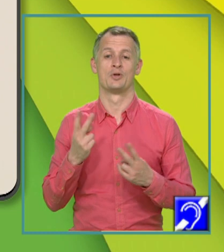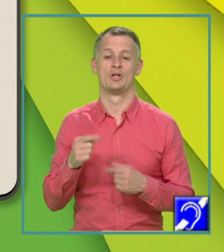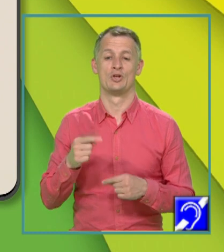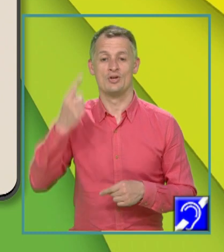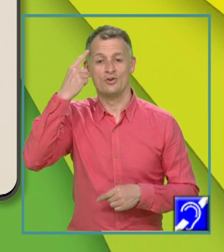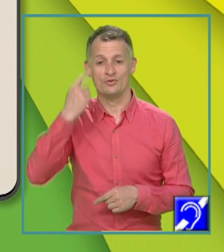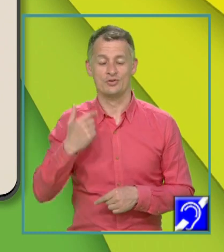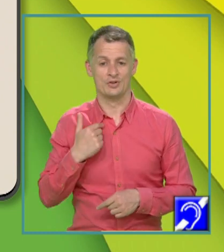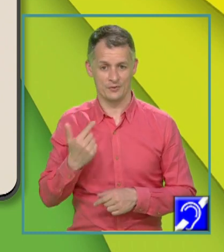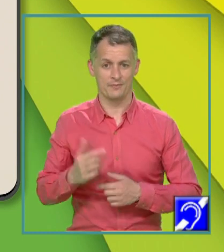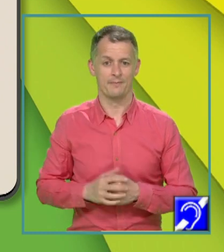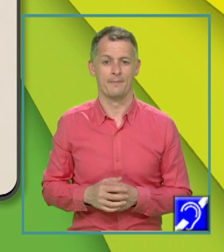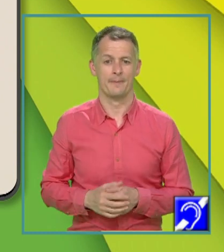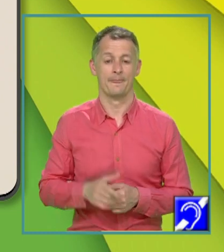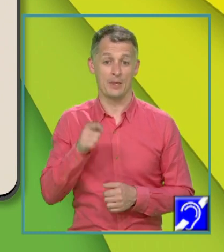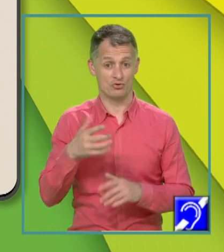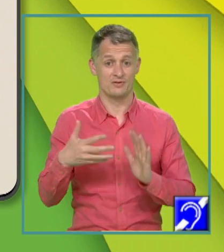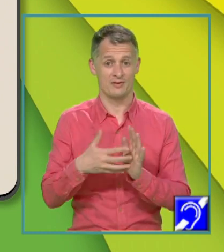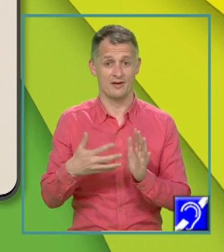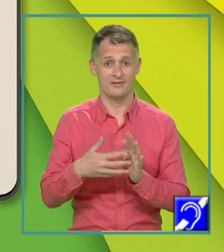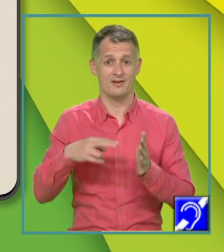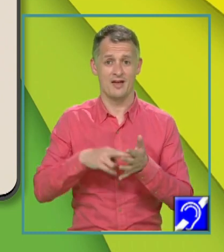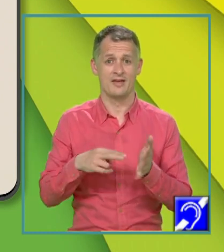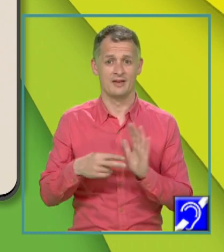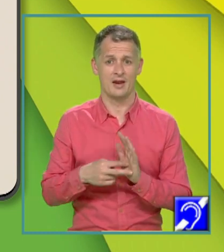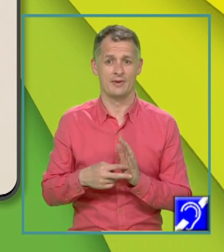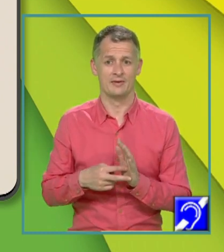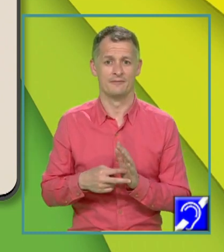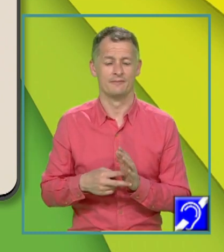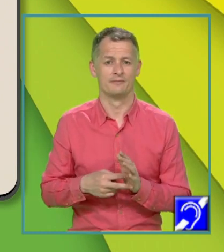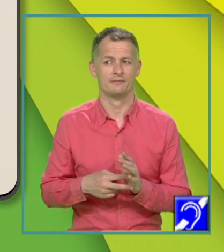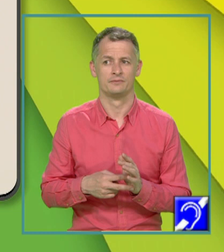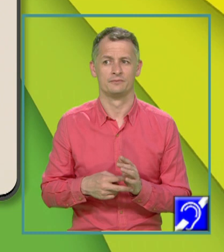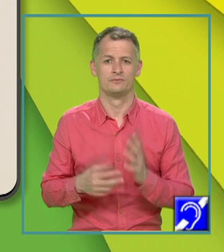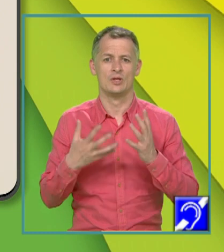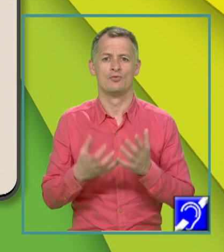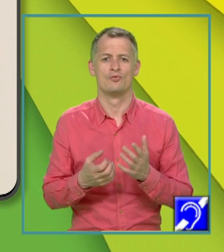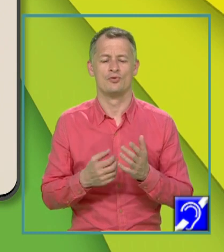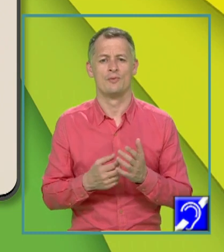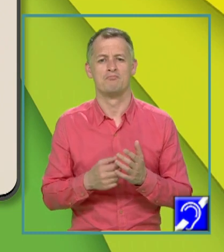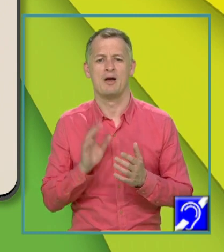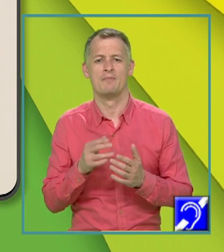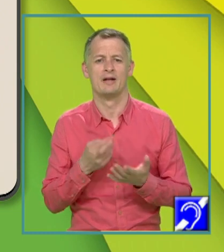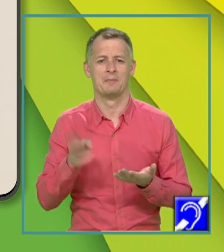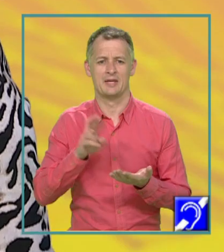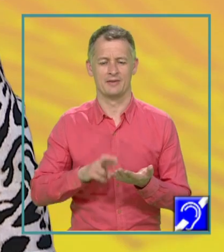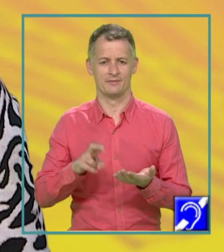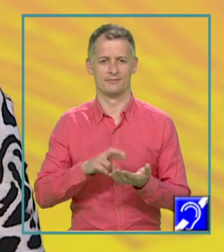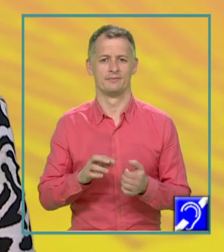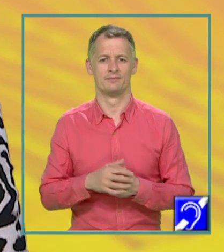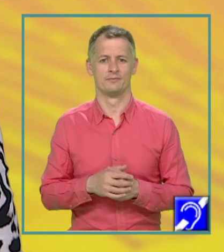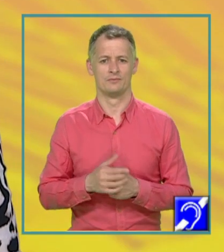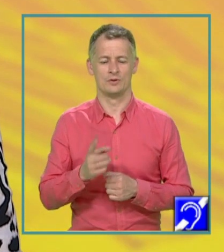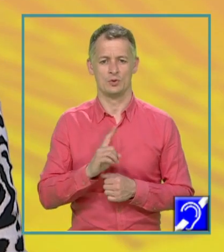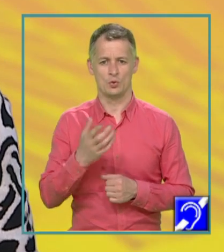știu în acest test de antrenament ce am punctat sau ce am repetat. Nu